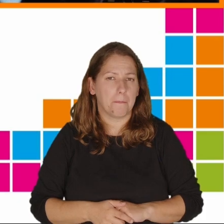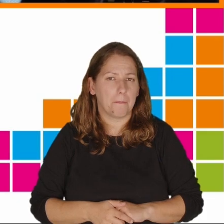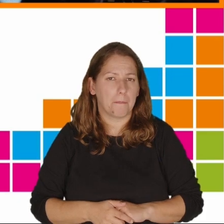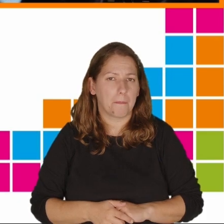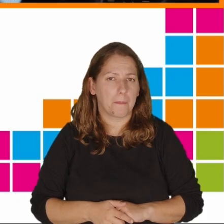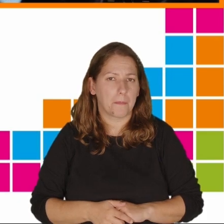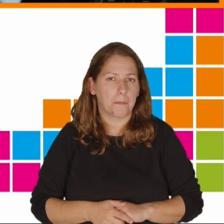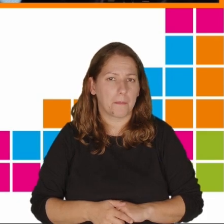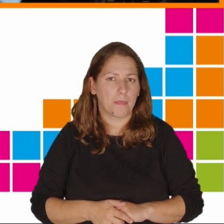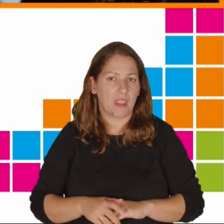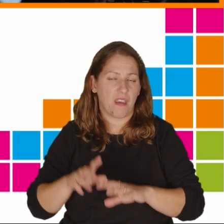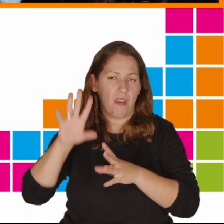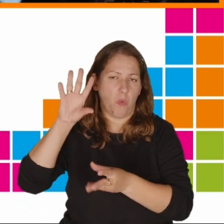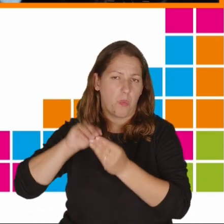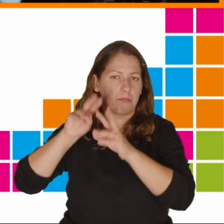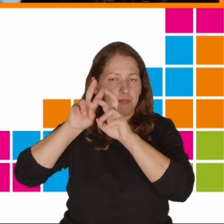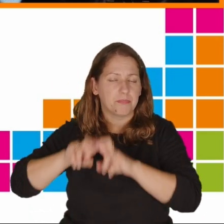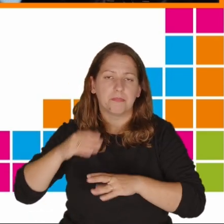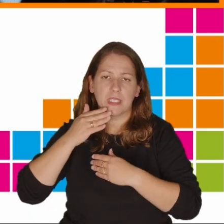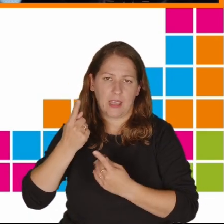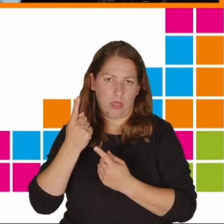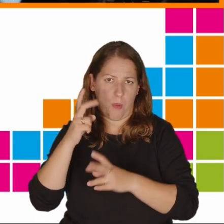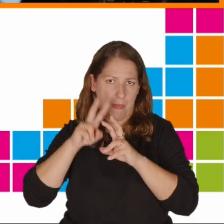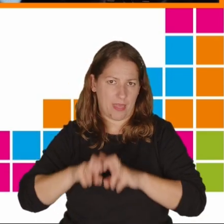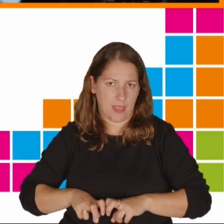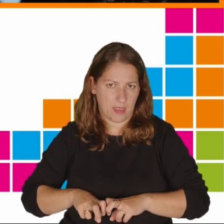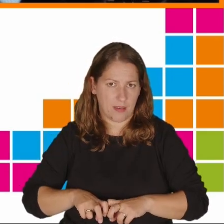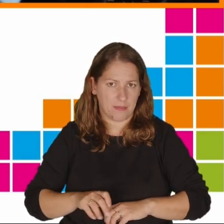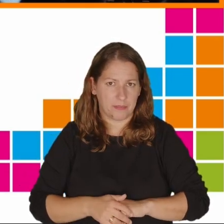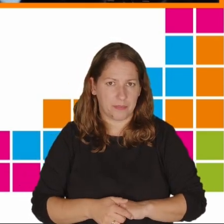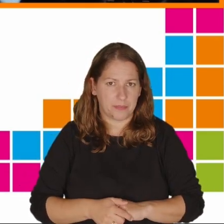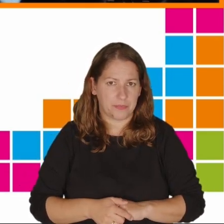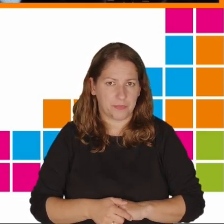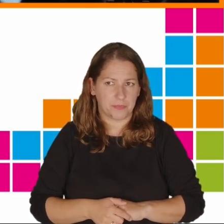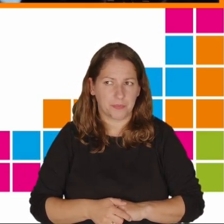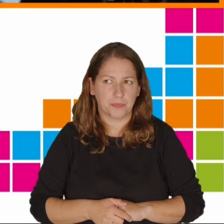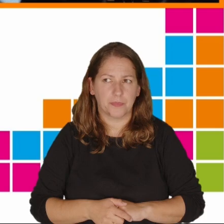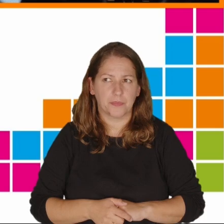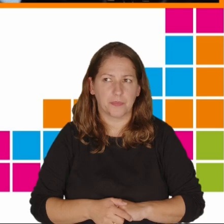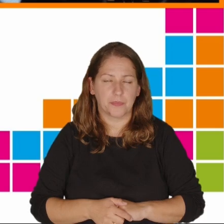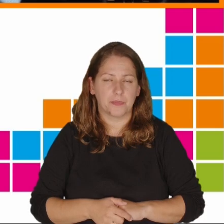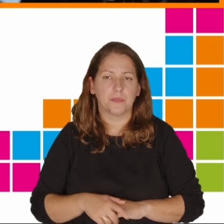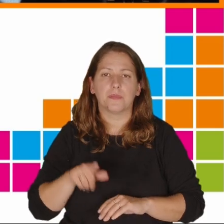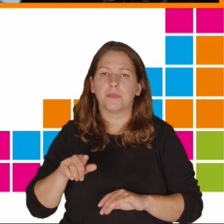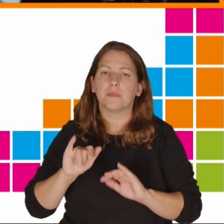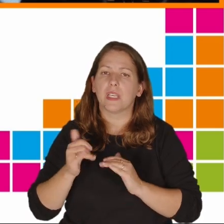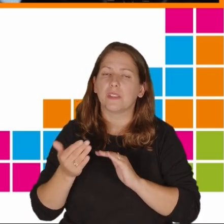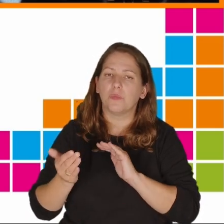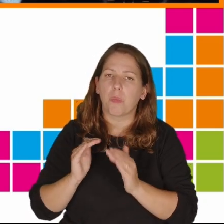wniosek z jednego badania. Zależy oczywiście co jest mierzone, w jaki sposób